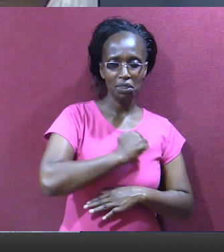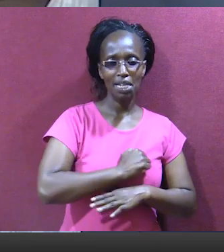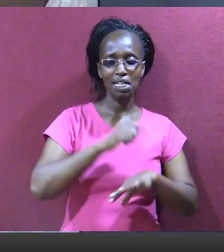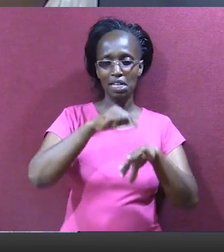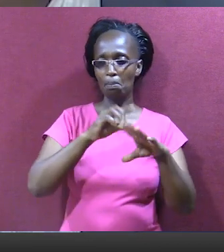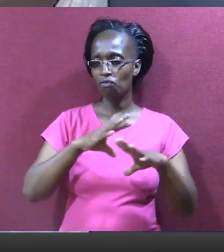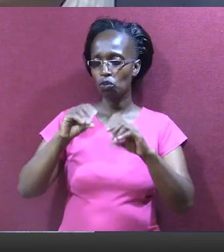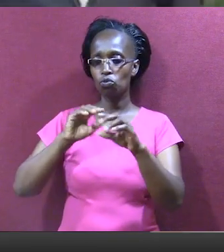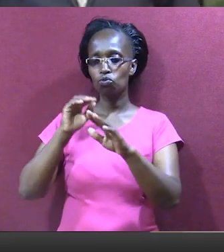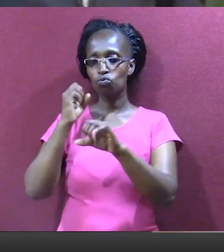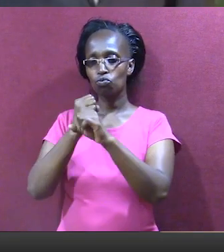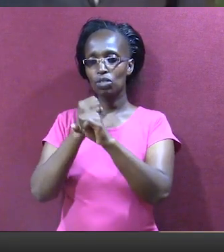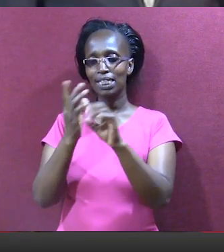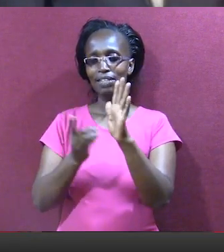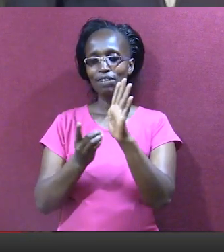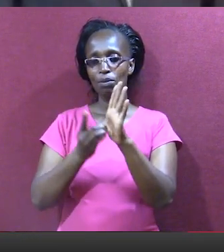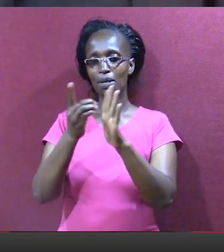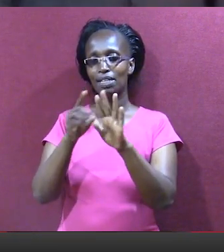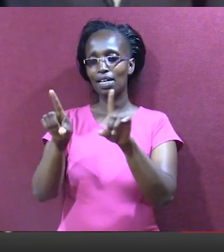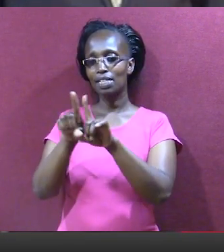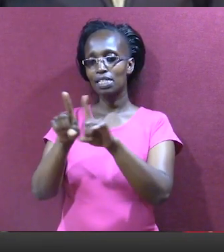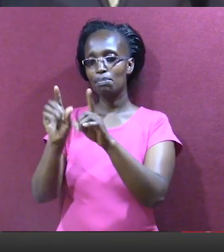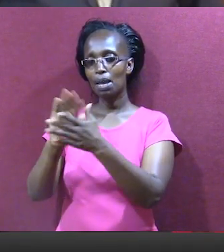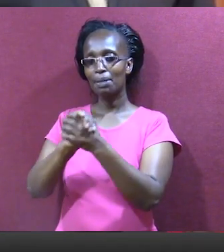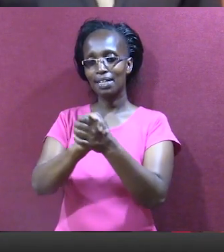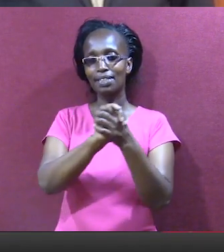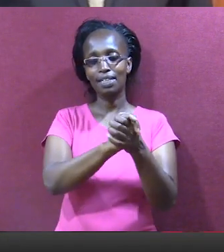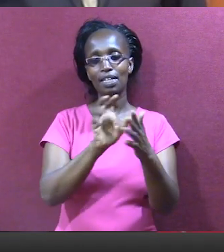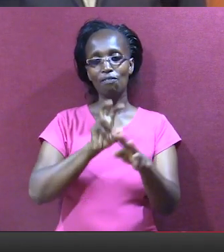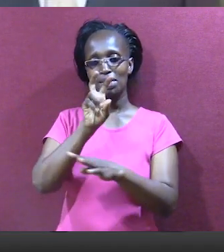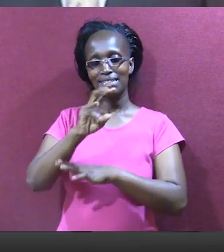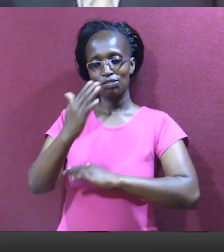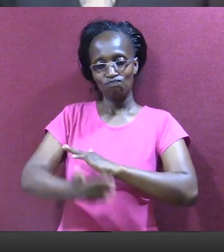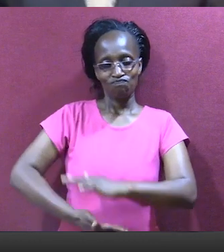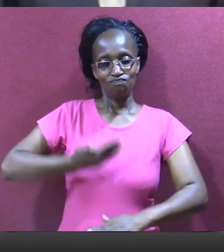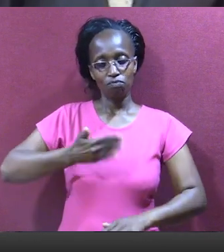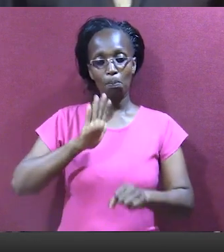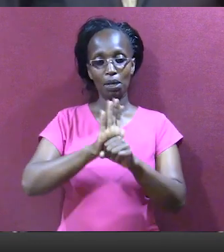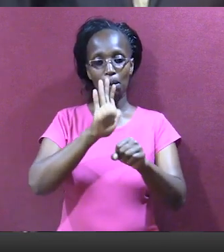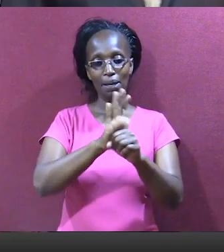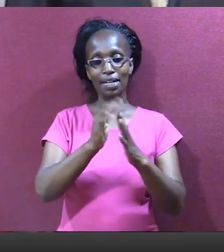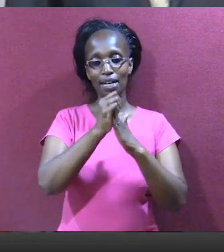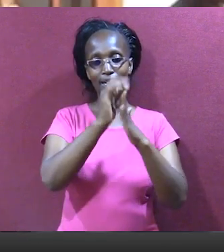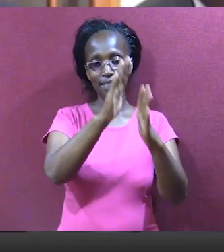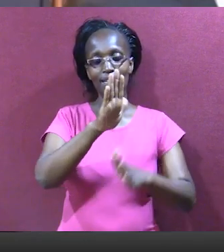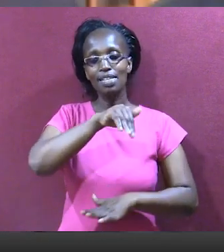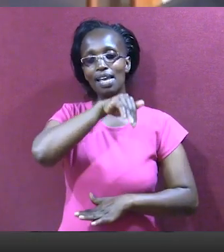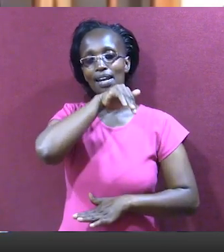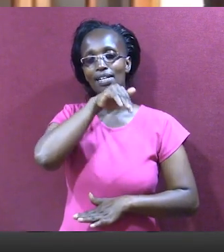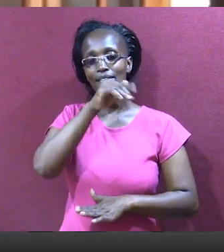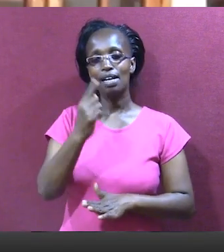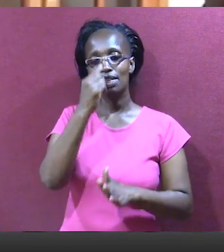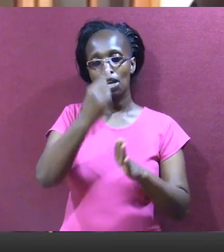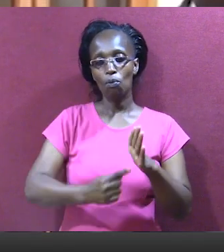go on and you will call me Haya ya kitokea salamu hizi Zimione kana kuwakera viongozi Raila